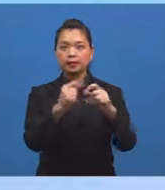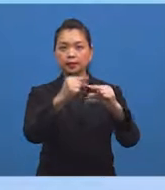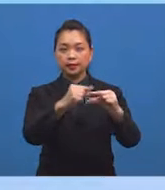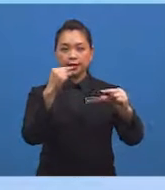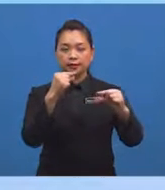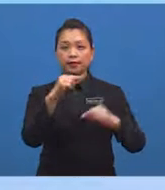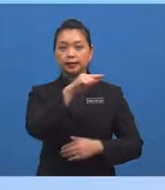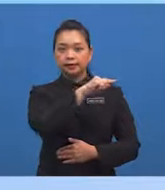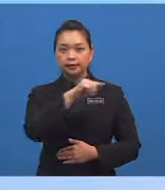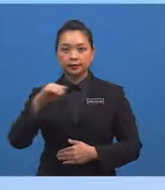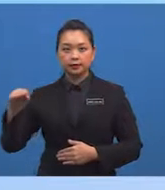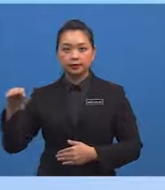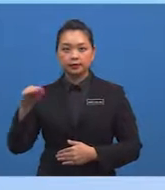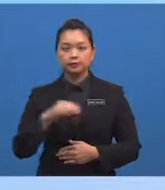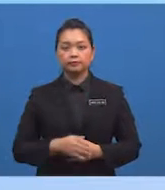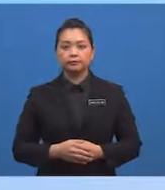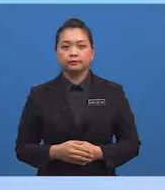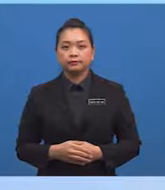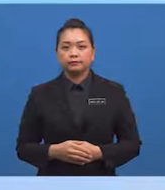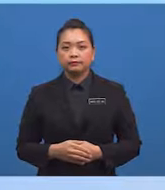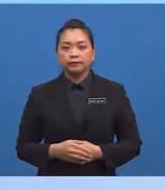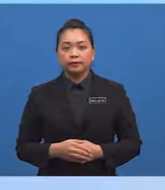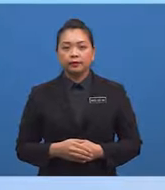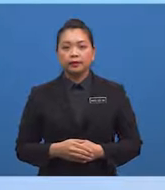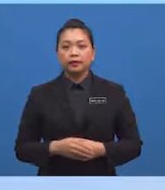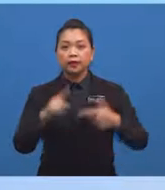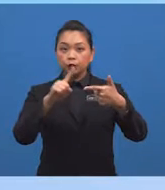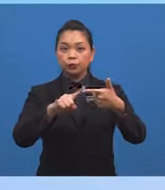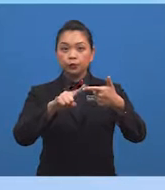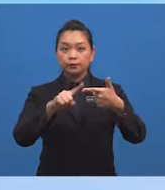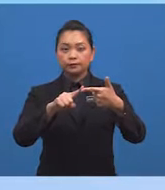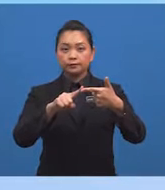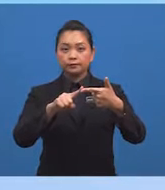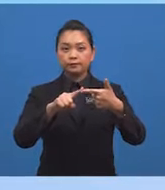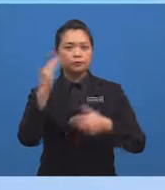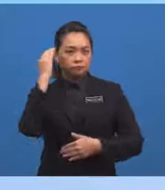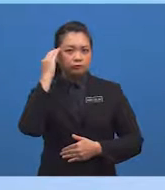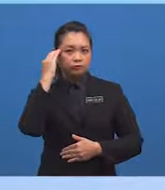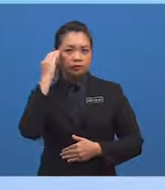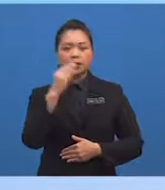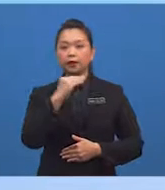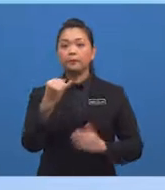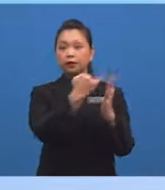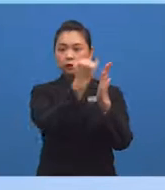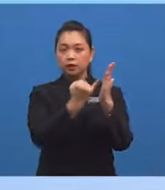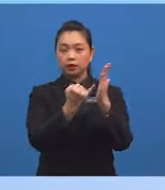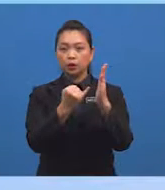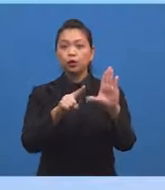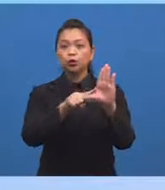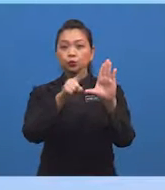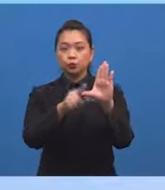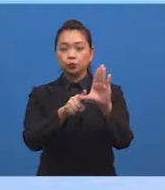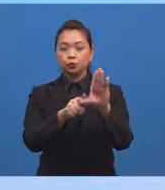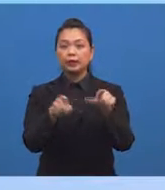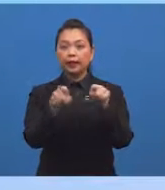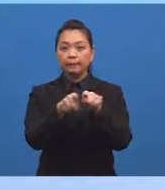garis rentas lintang Kedua Mengenal dan melukis